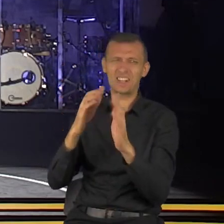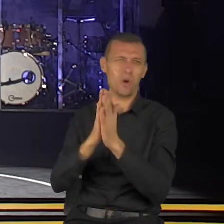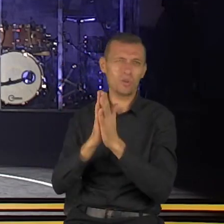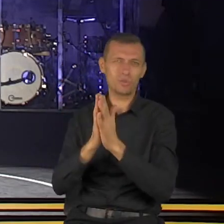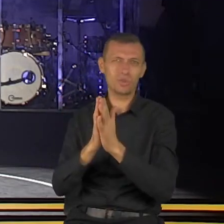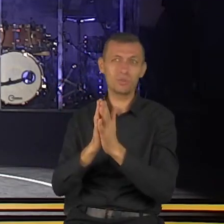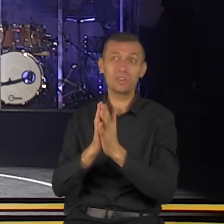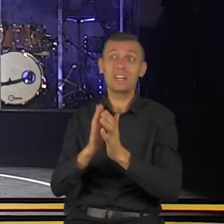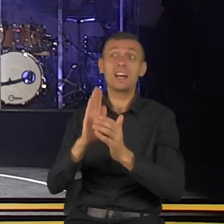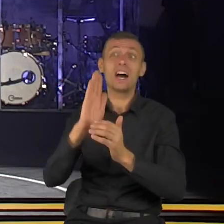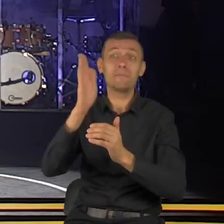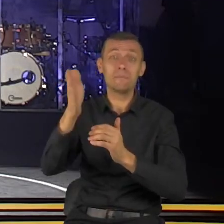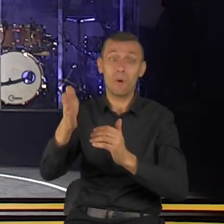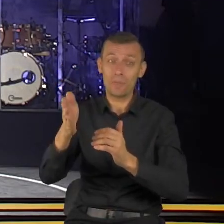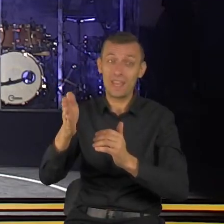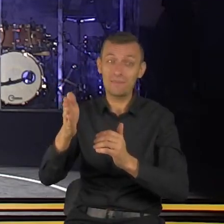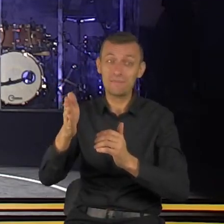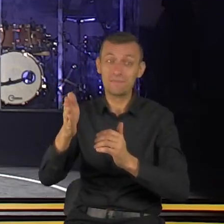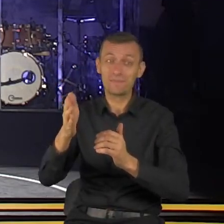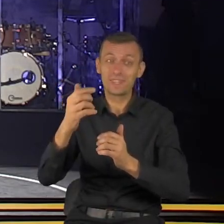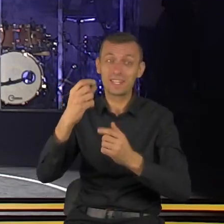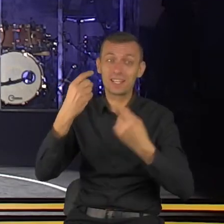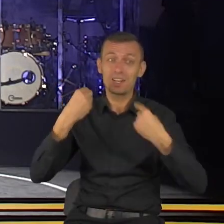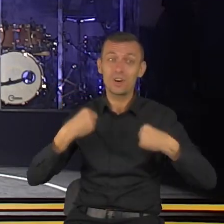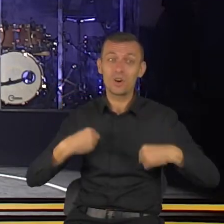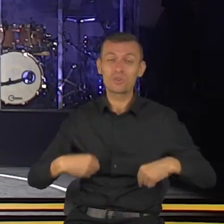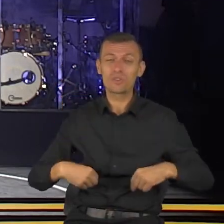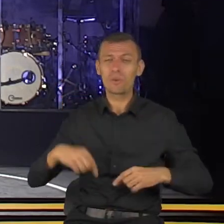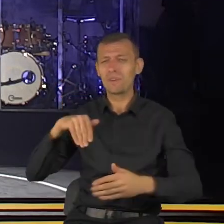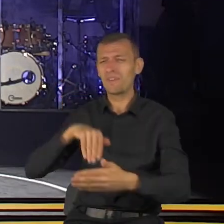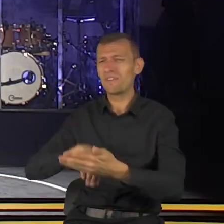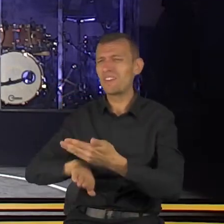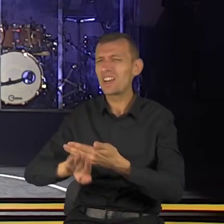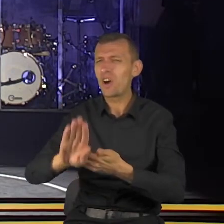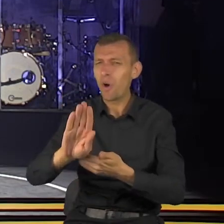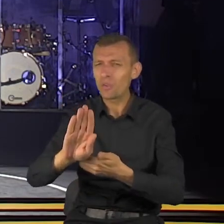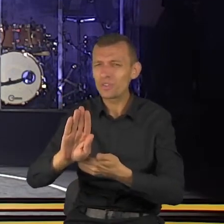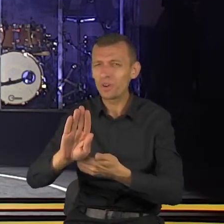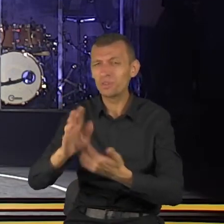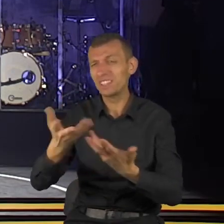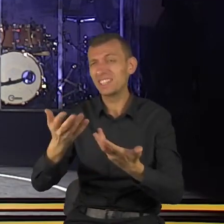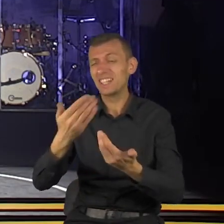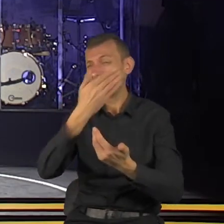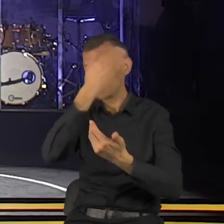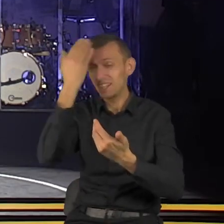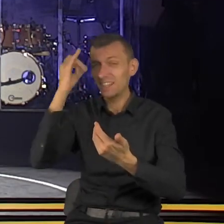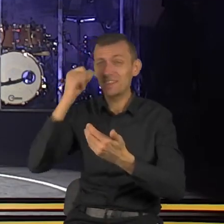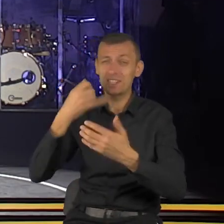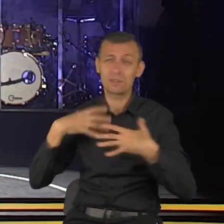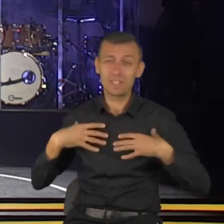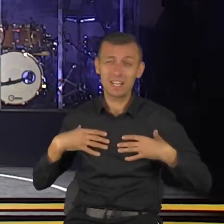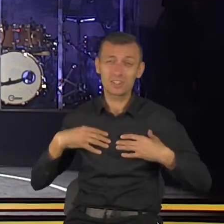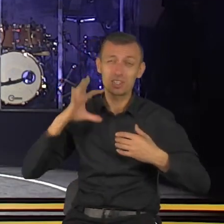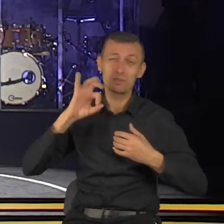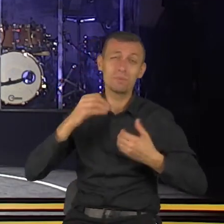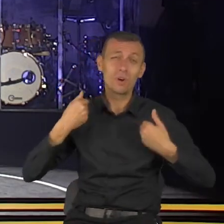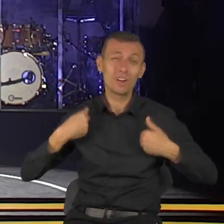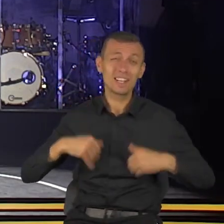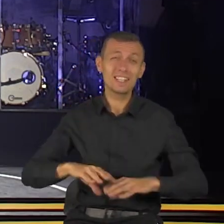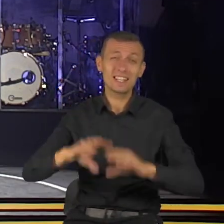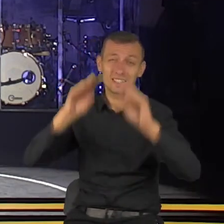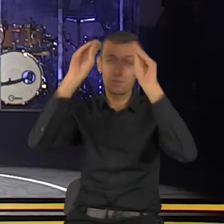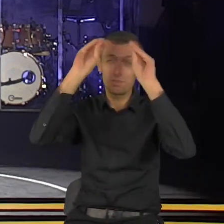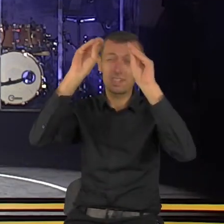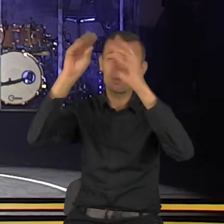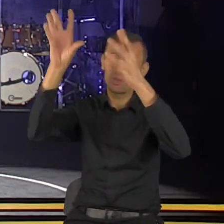miejsca i nie jesteśmy w stanie żyć, ponieważ nie przyjmujemy praktycznego nauczania, którego zastosowanie mogłoby zmienić nasze życie,